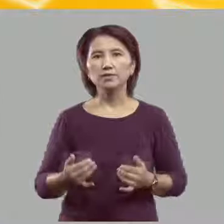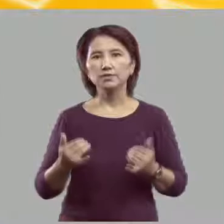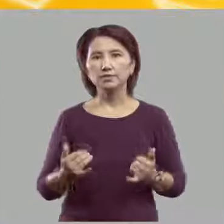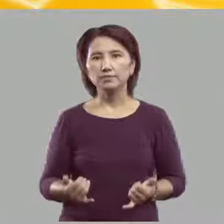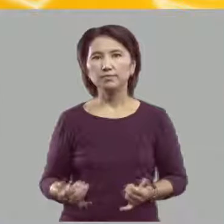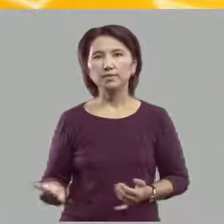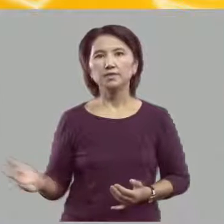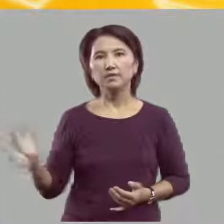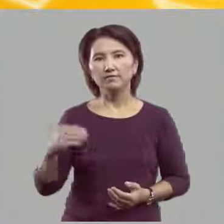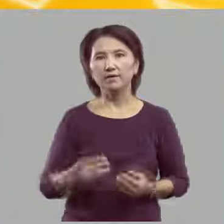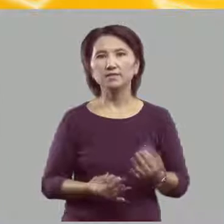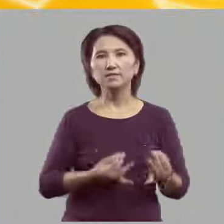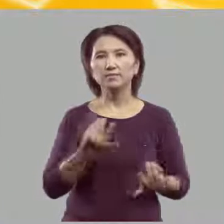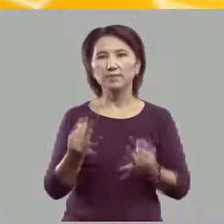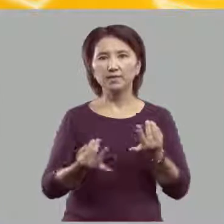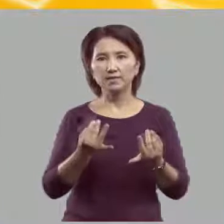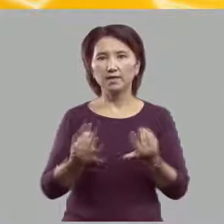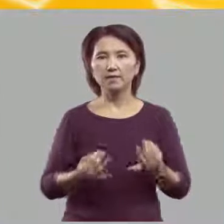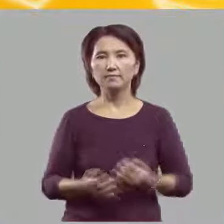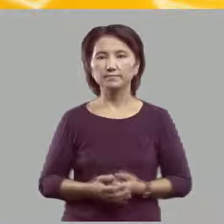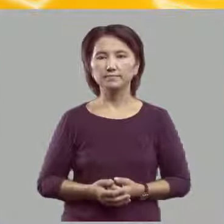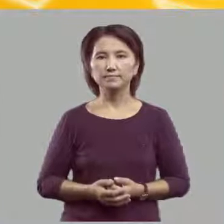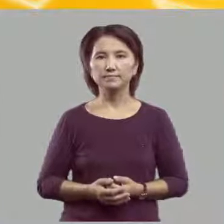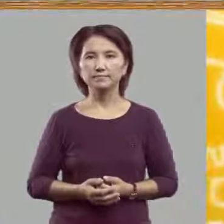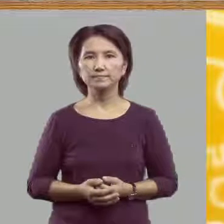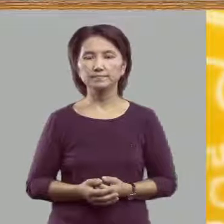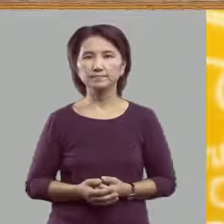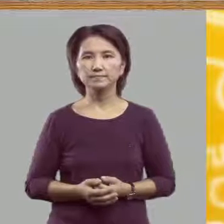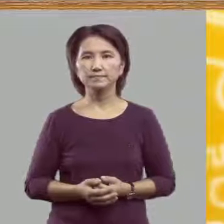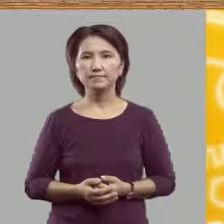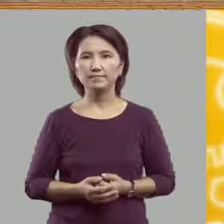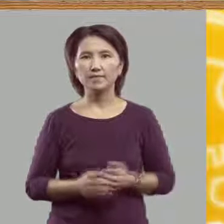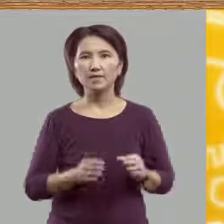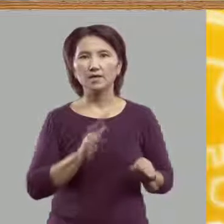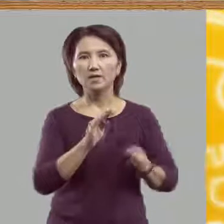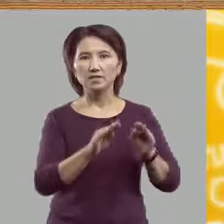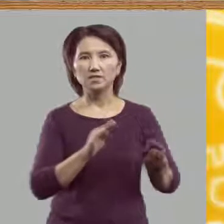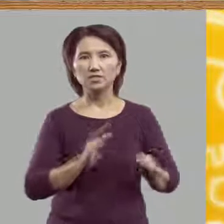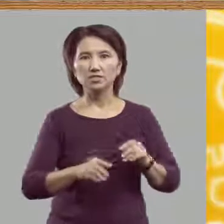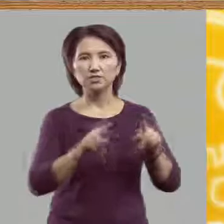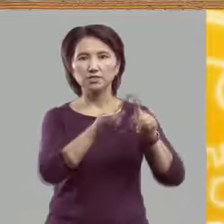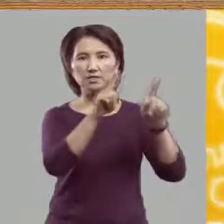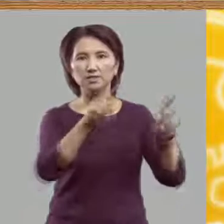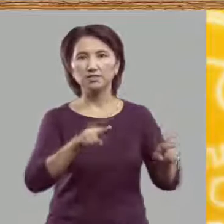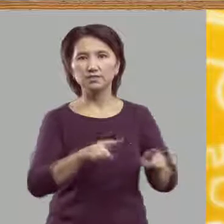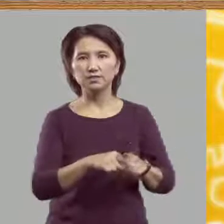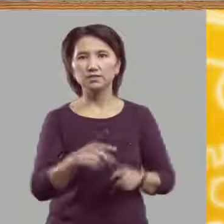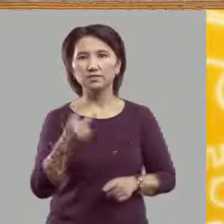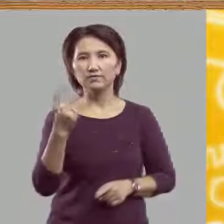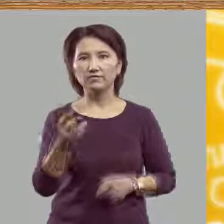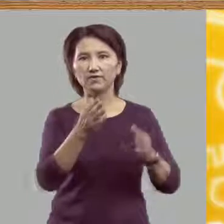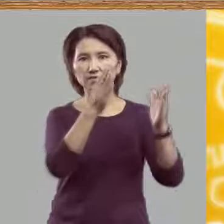теперь давайте поиграем. Разложите картинки в два столбика.